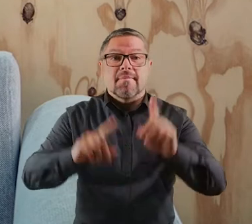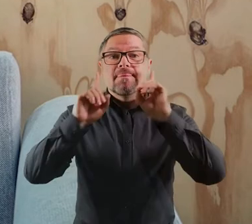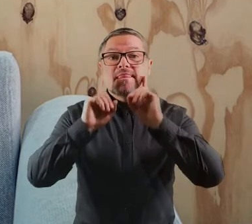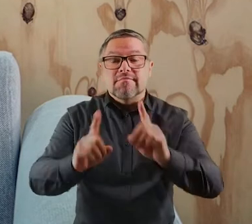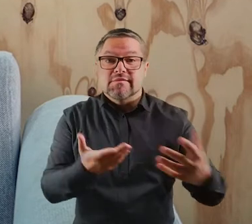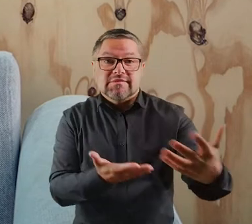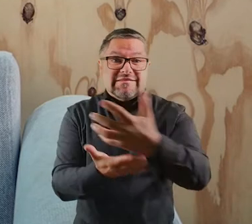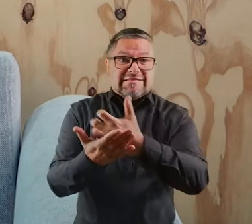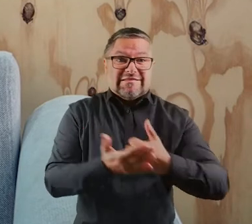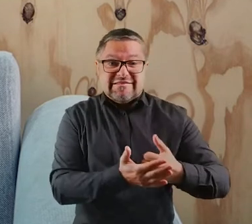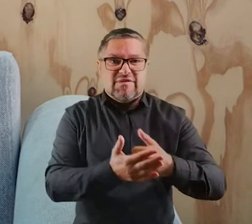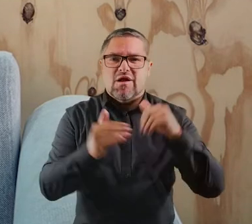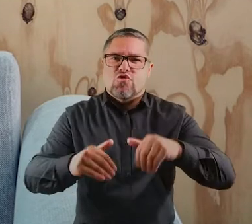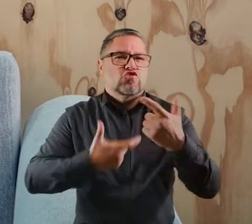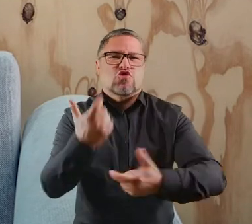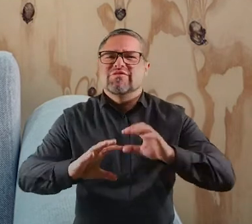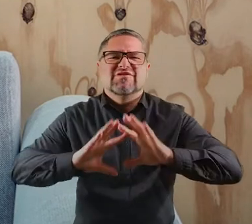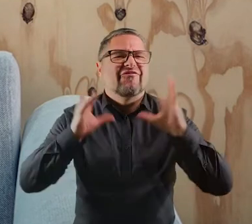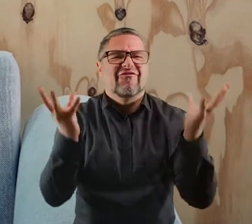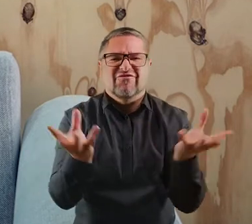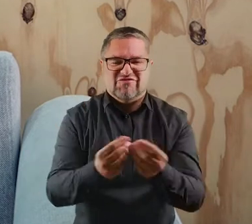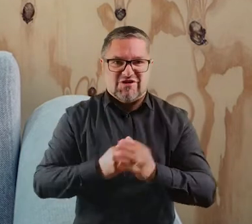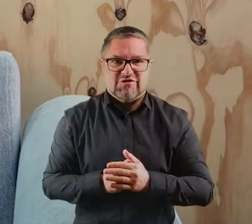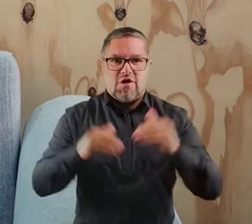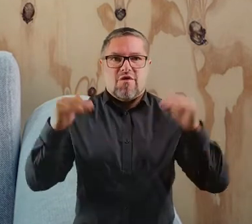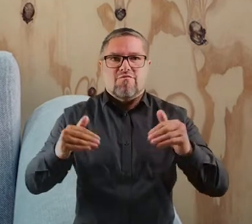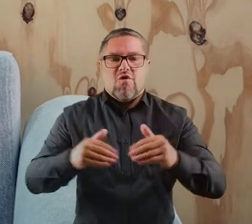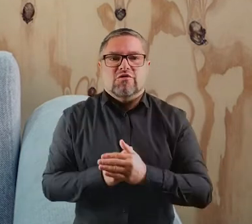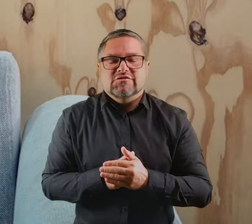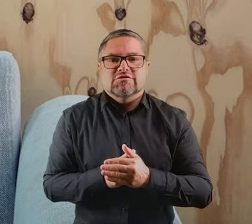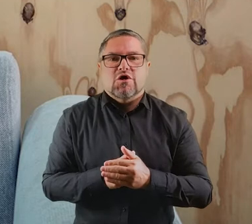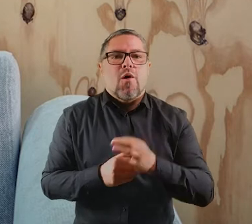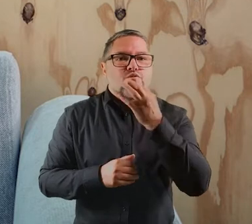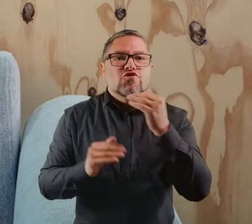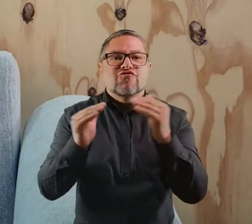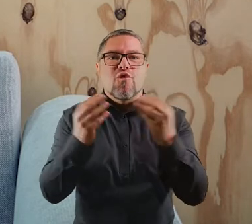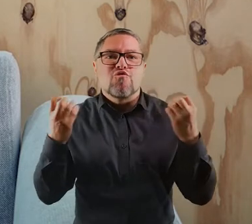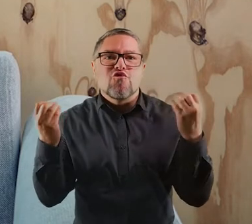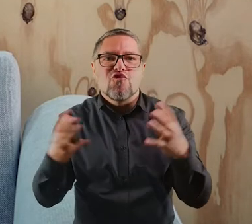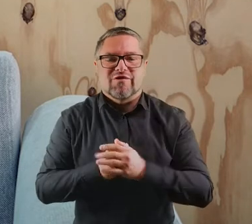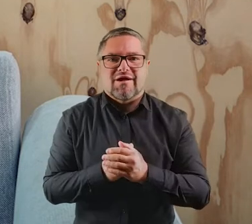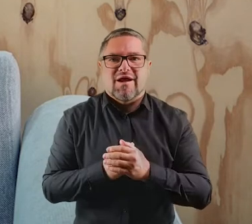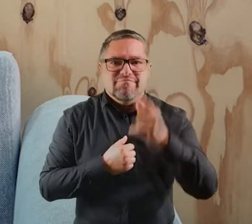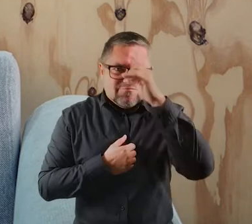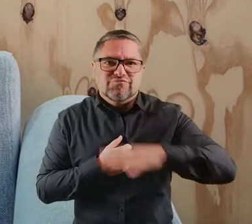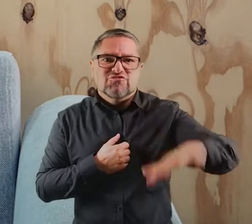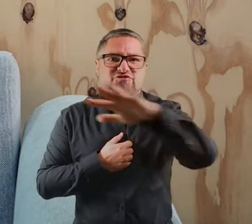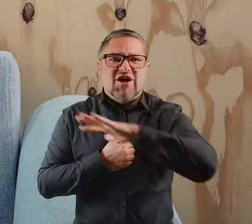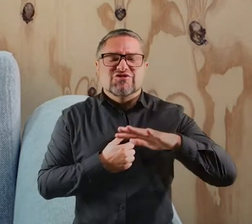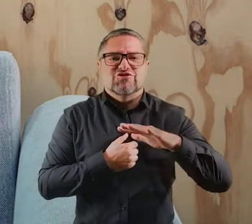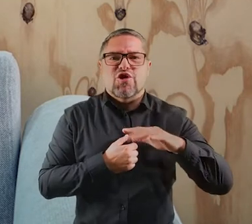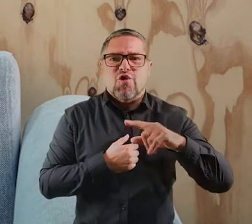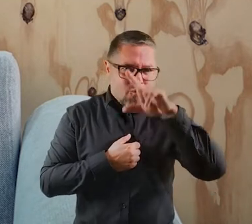Tak naprawdę zbiórkę można zorganizować wszędzie. Może to być pędek, szkoła, przestrzeń publiczna.